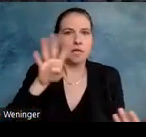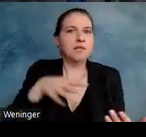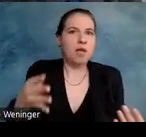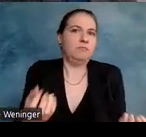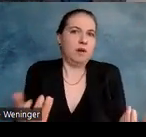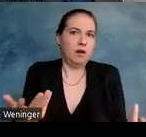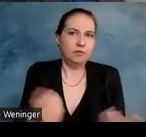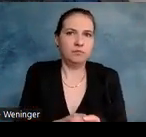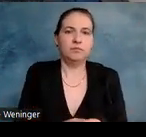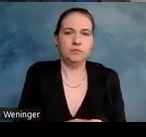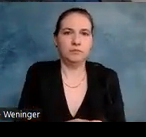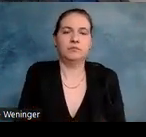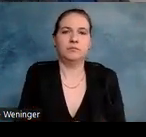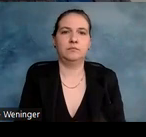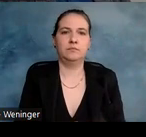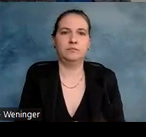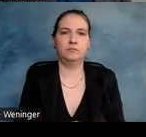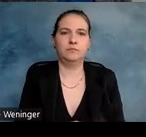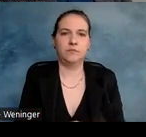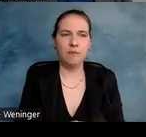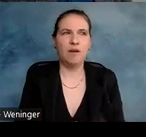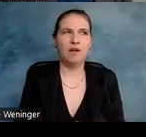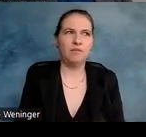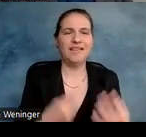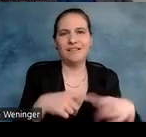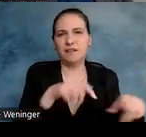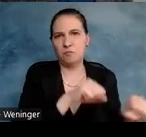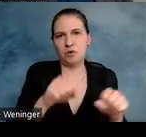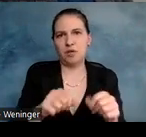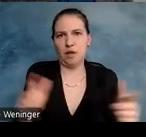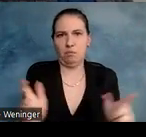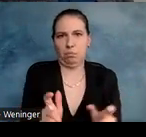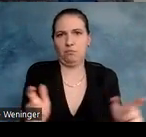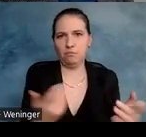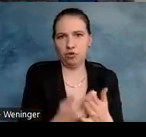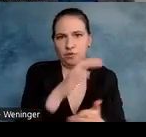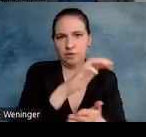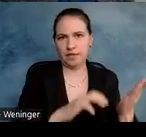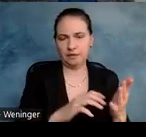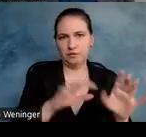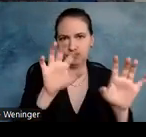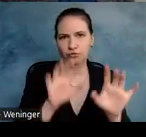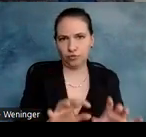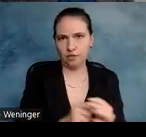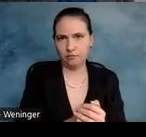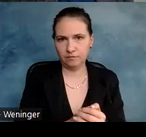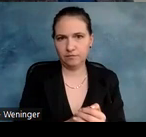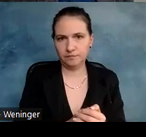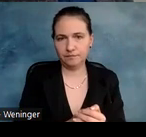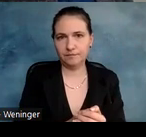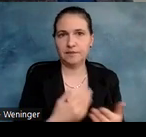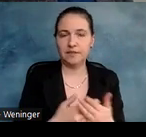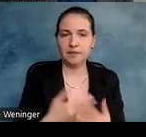Aber ansonsten hat es sehr beschränkte Möglichkeiten, Texte zu strukturieren und deswegen, es wird sehr